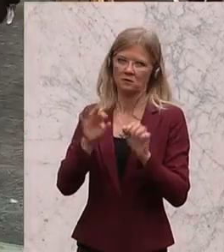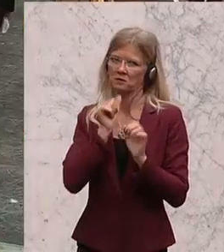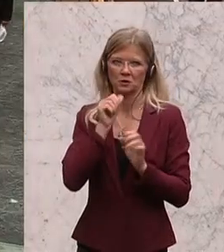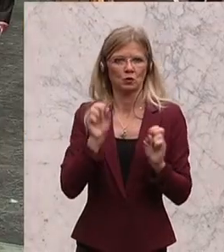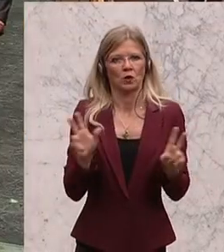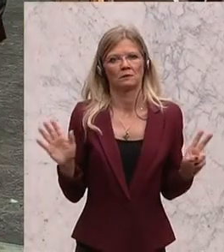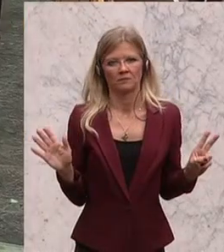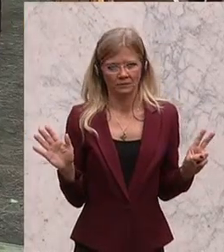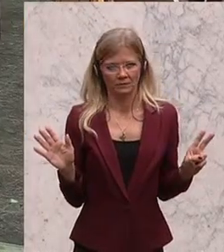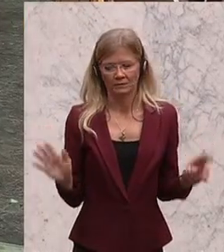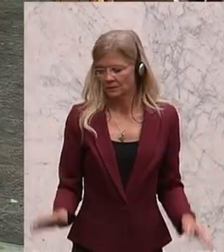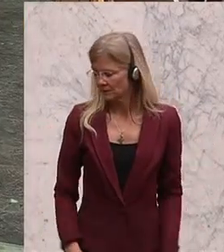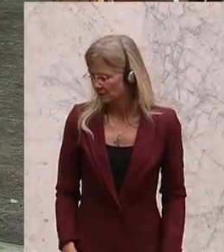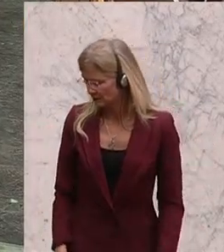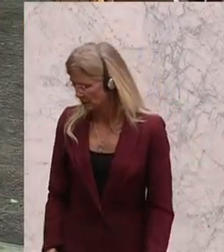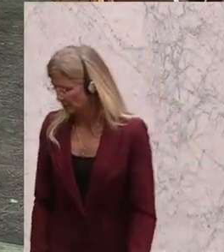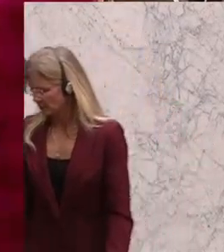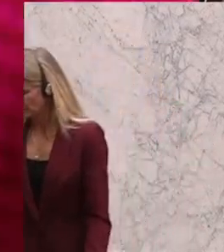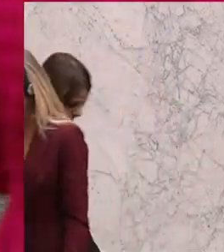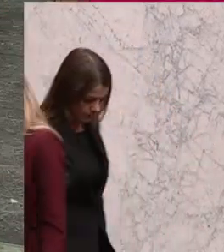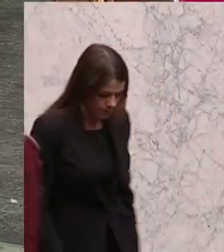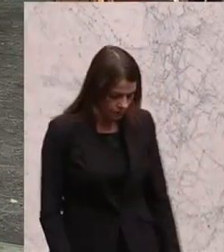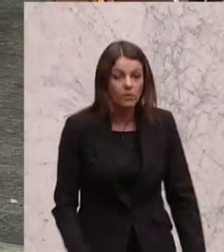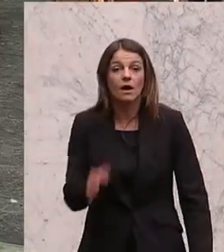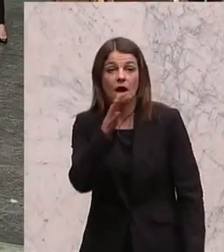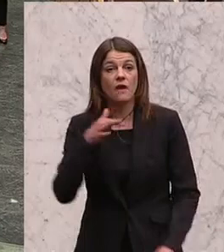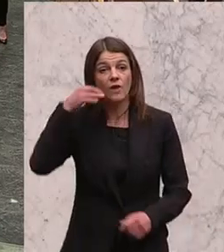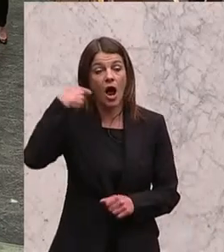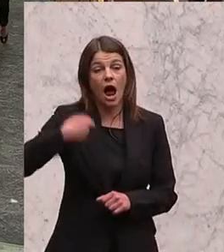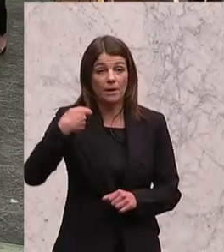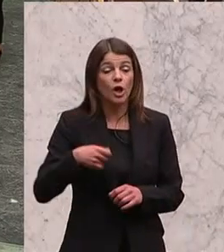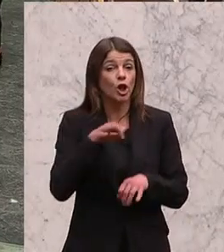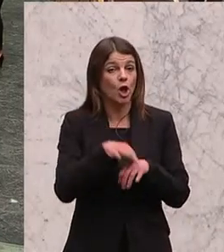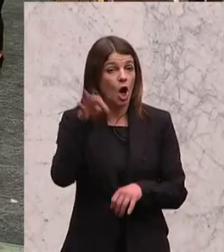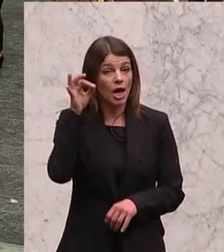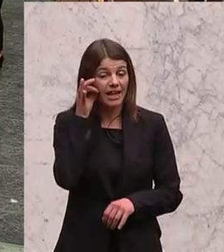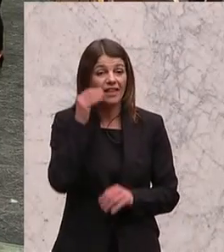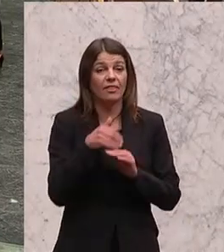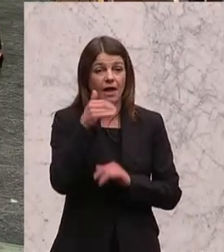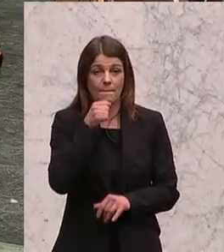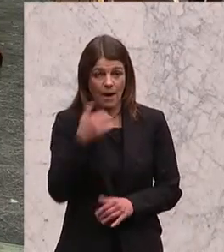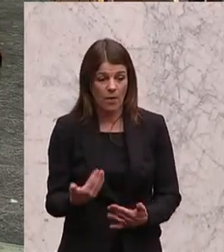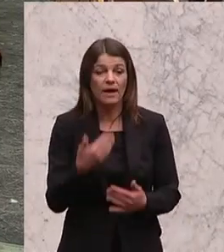soziale Frage muss künftig in der EU eine größere Rolle spielen, sonst wird der Zusammenhalt gefährdet.